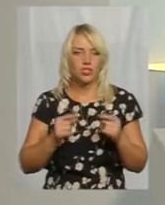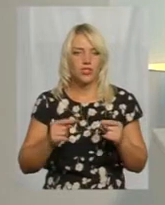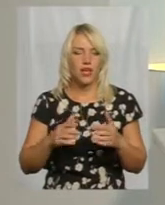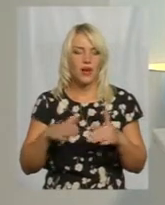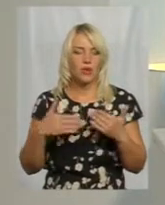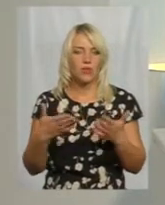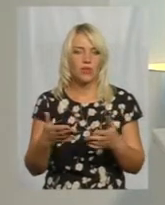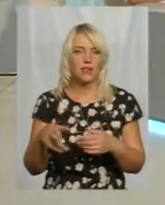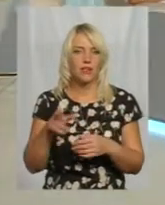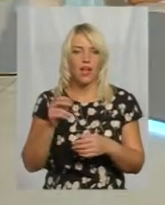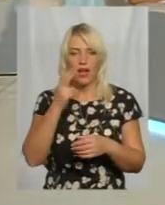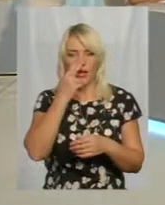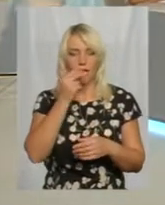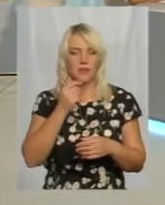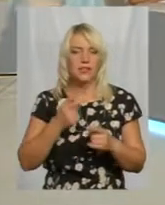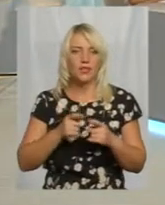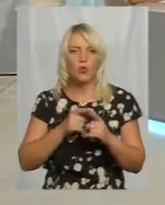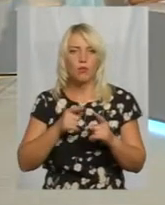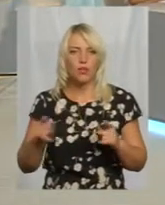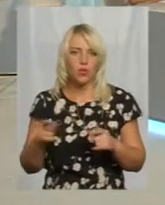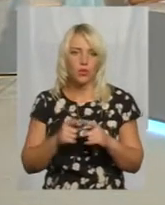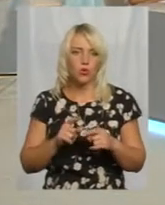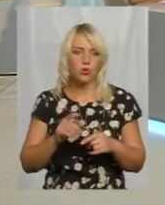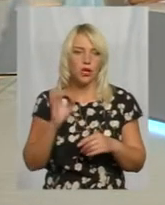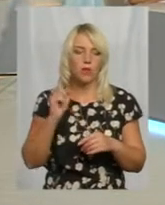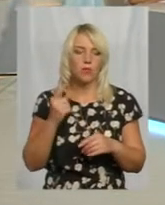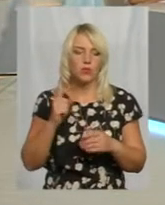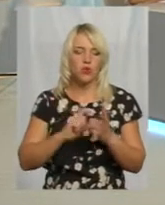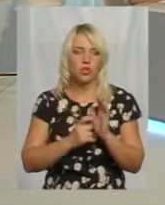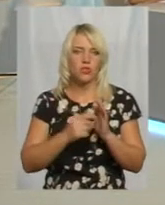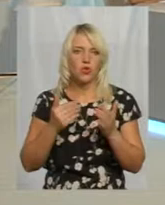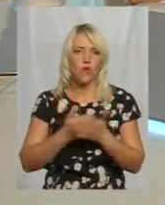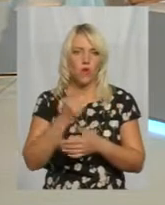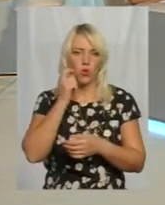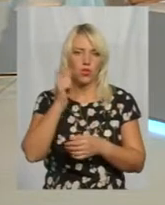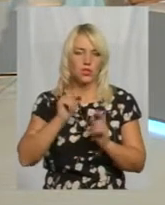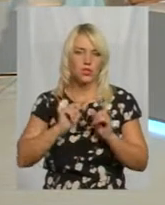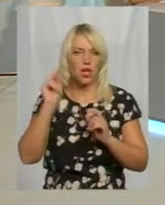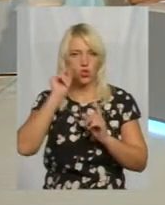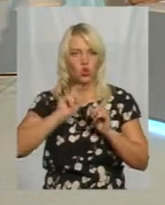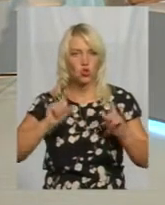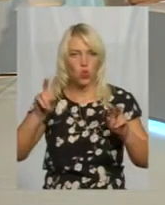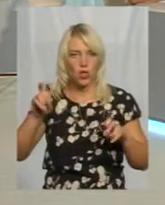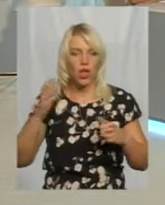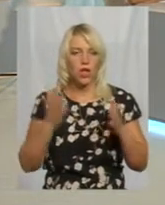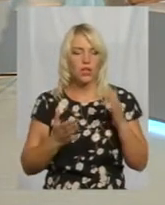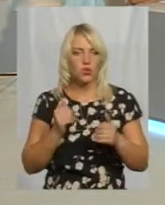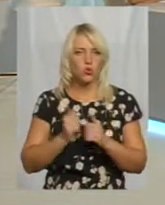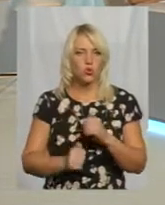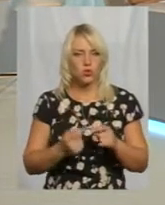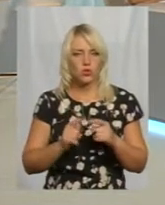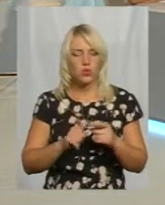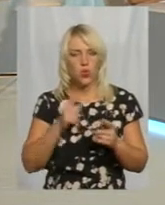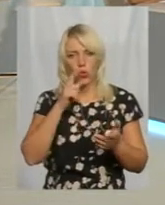адаптаційного періоду у першому класі нової української школи. Якщо кожному це